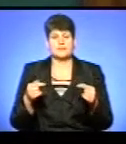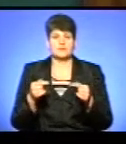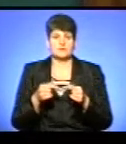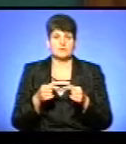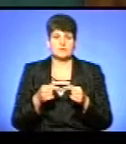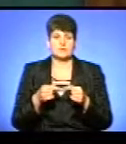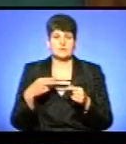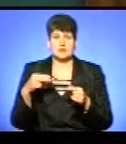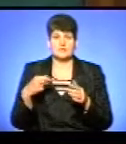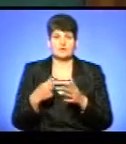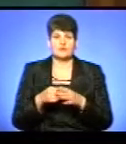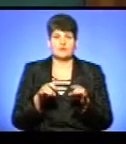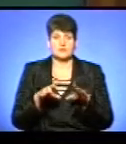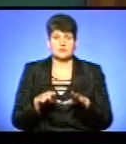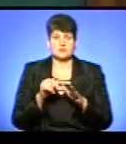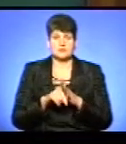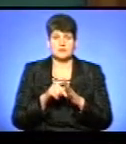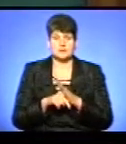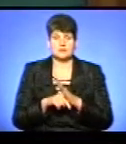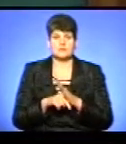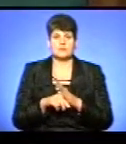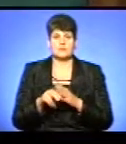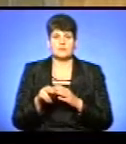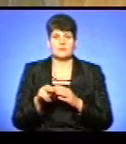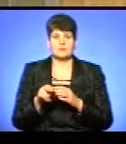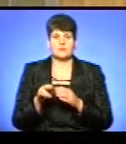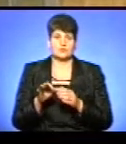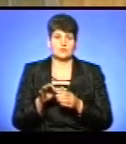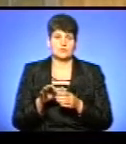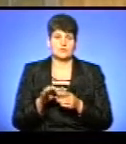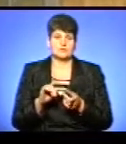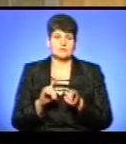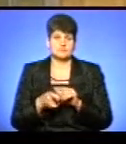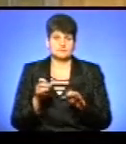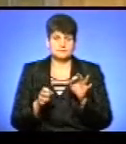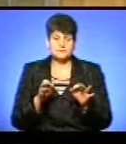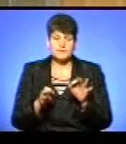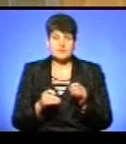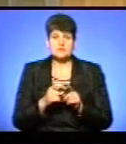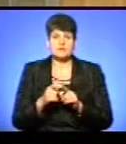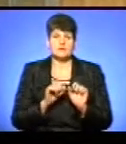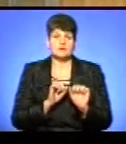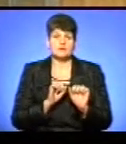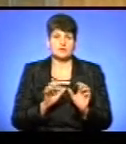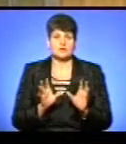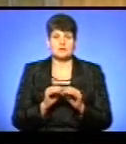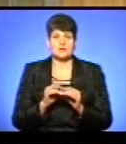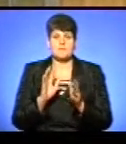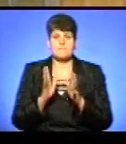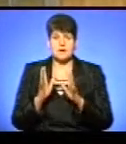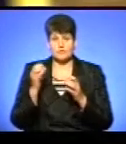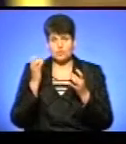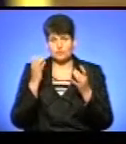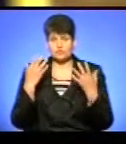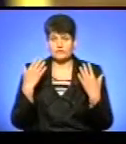перерва до вирішення питання, по суті, про заявлений головою чи мої відвід». За словами адвоката об'єднання парків культури та